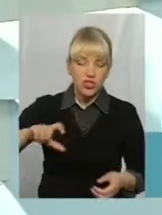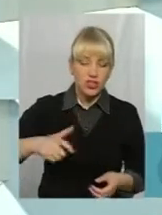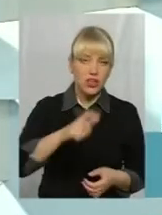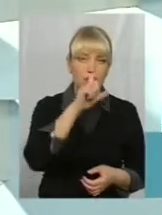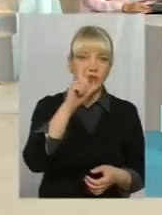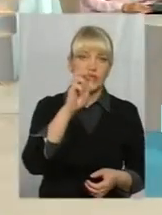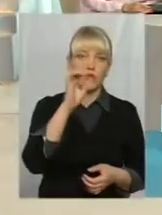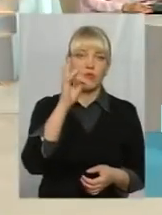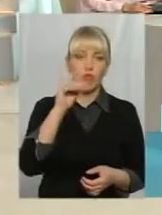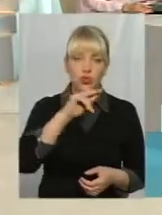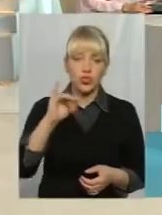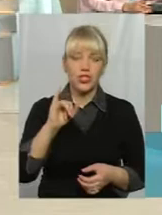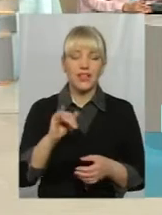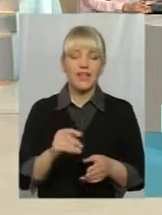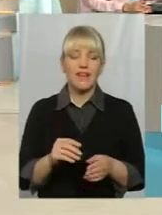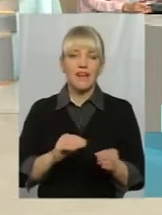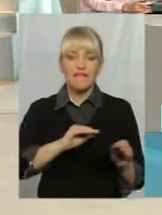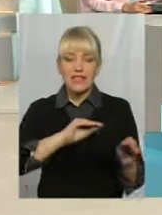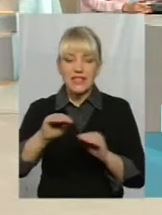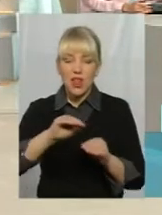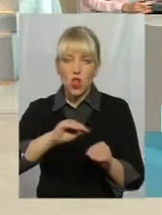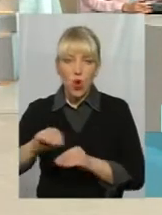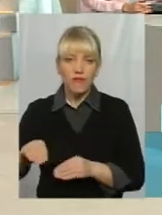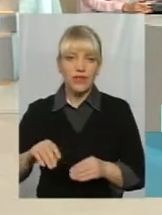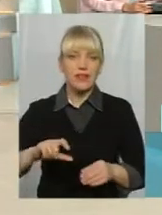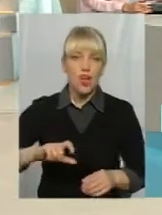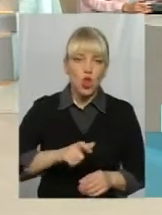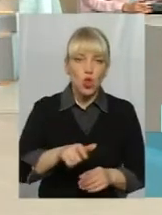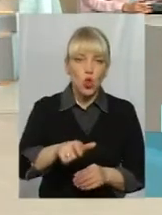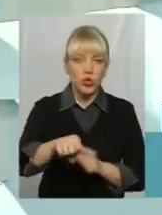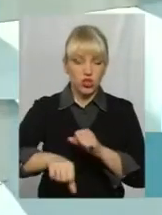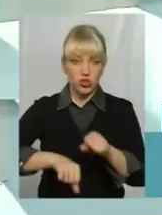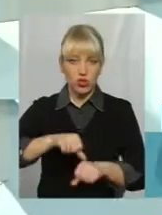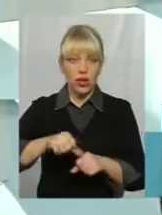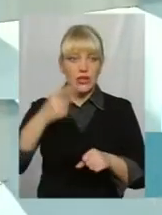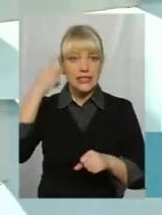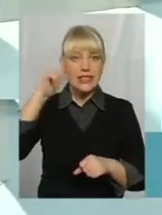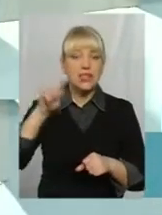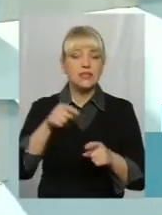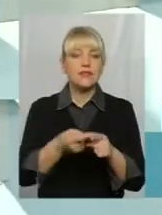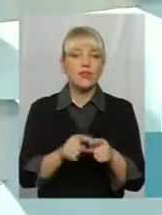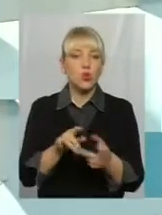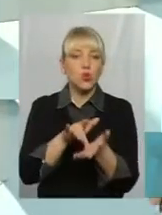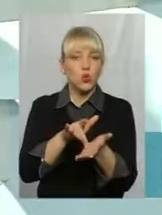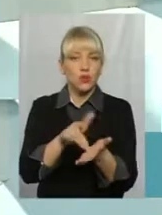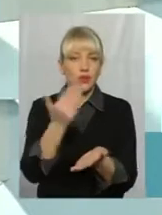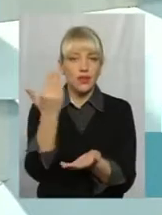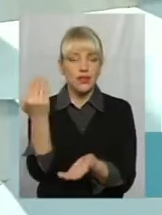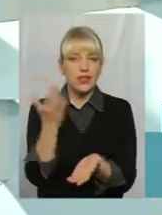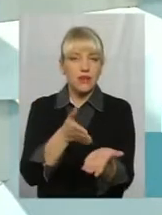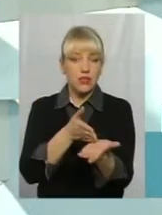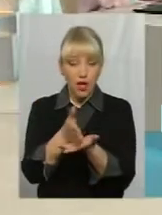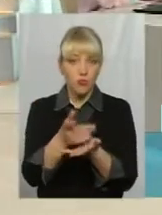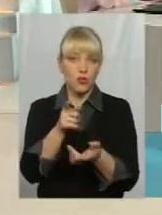валидоріжок вдоль річки з місцями відпочинку. Тобто вони, громада виключно туристична. Вони розуміють, що це їхній напрямок. І вони готовлять такі